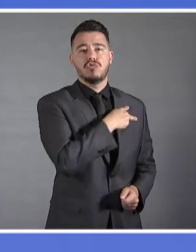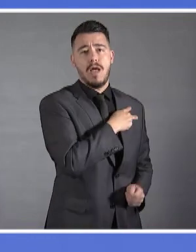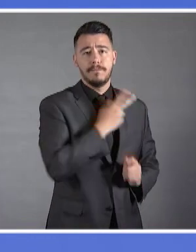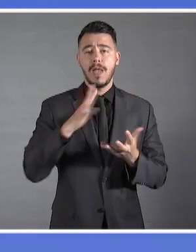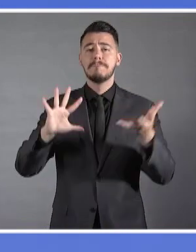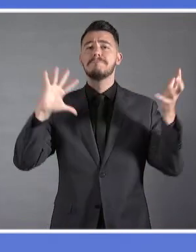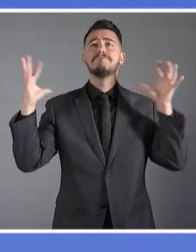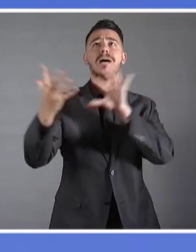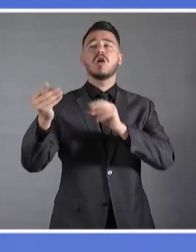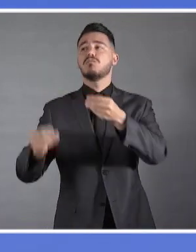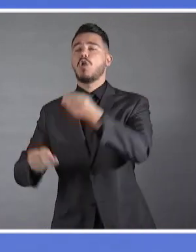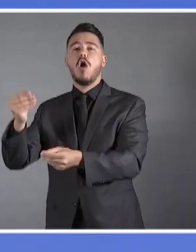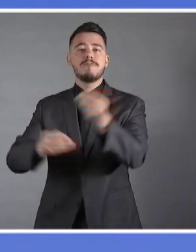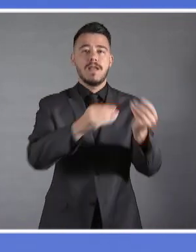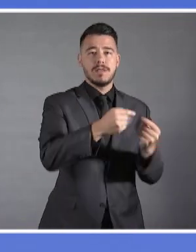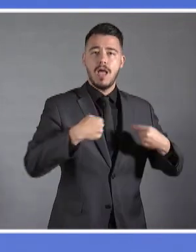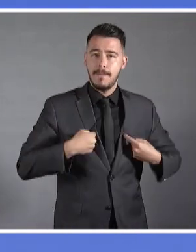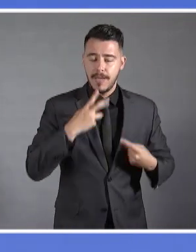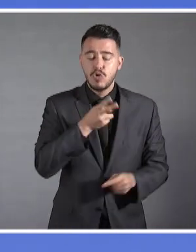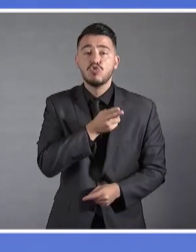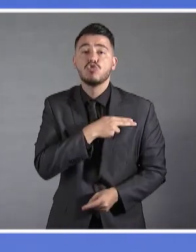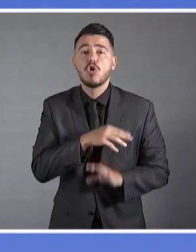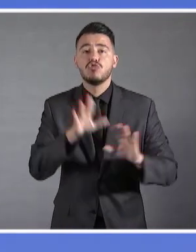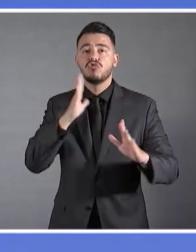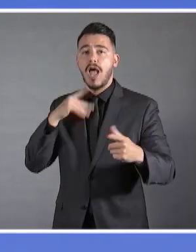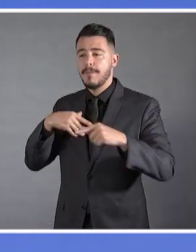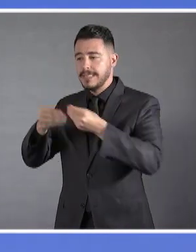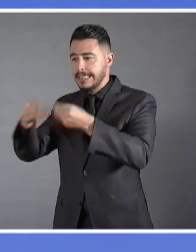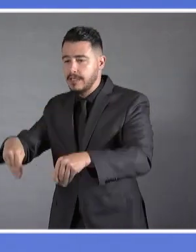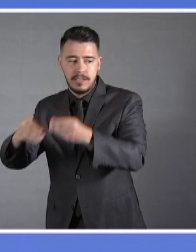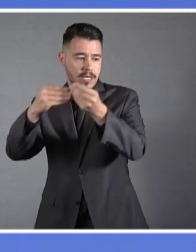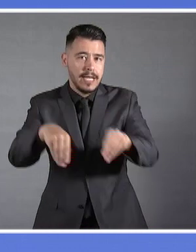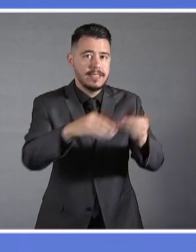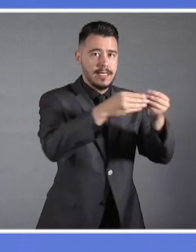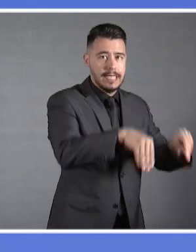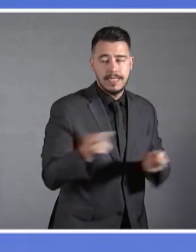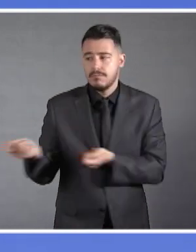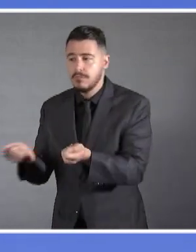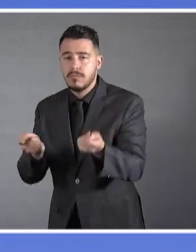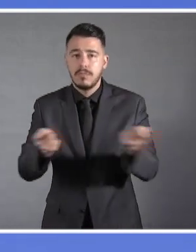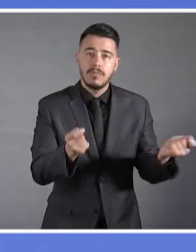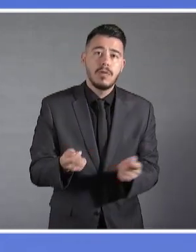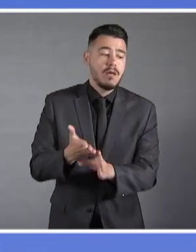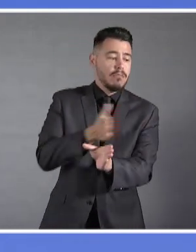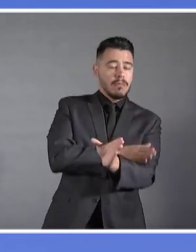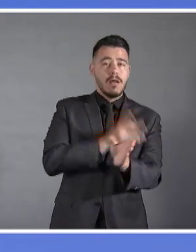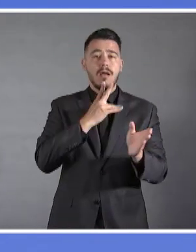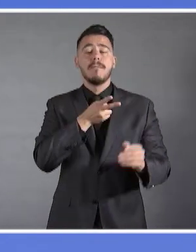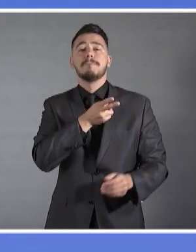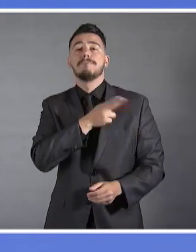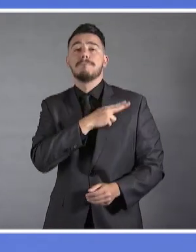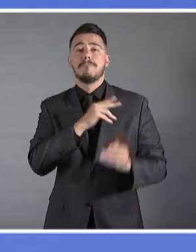ζητήματα κατά τρόπο αποτελεσματικό, προωθώντας βαθιές μεταρρυθμίσεις και μεγάλες τομές στην οικονομία